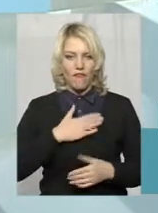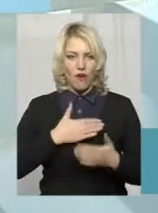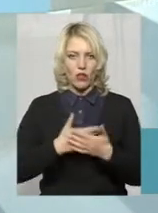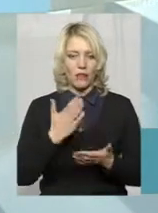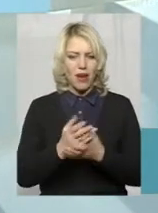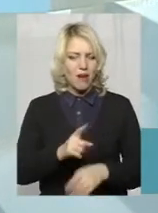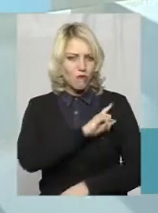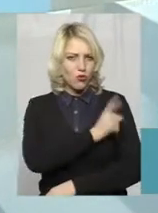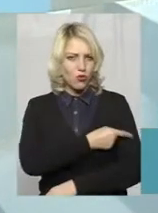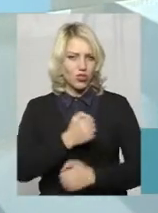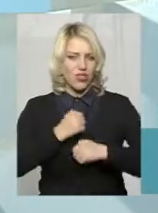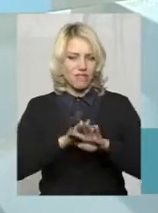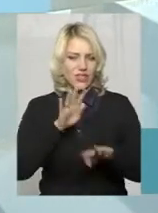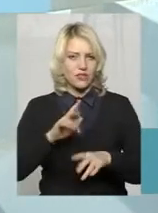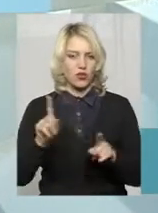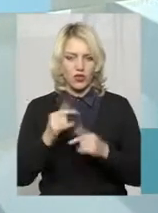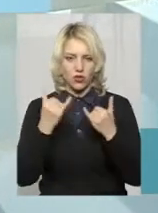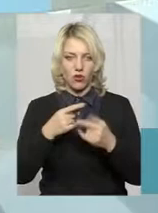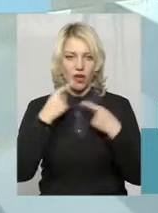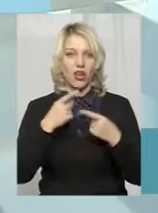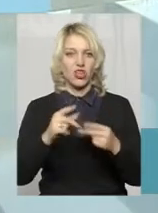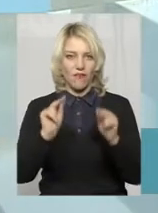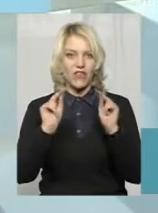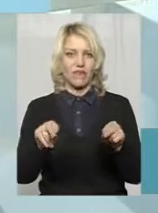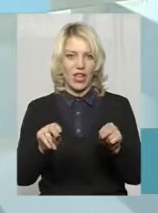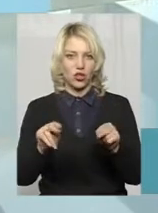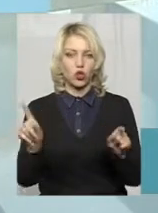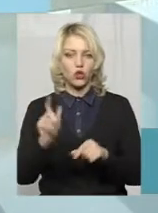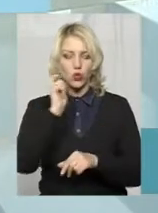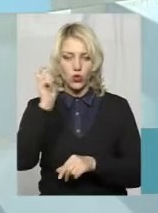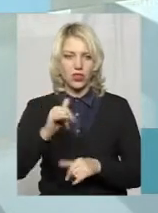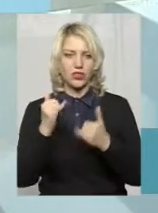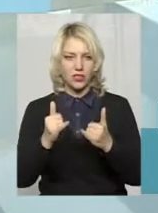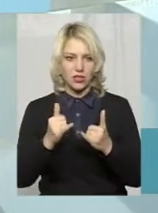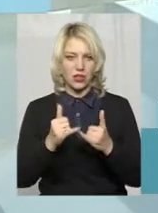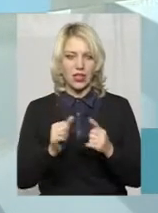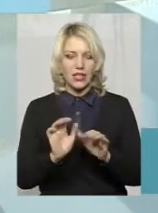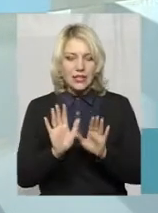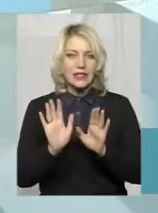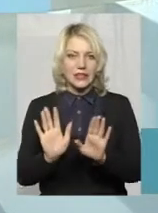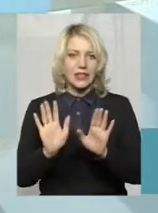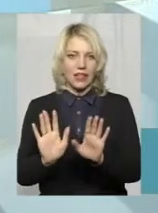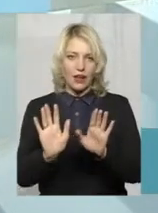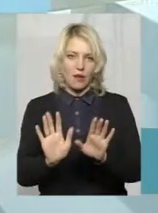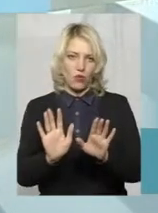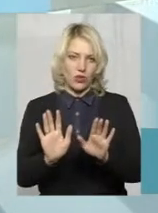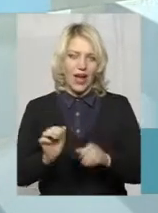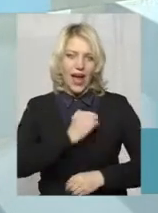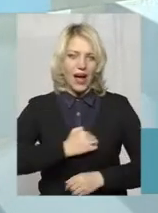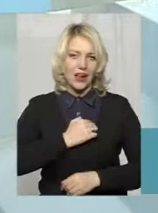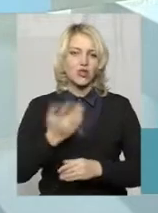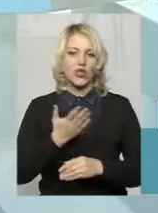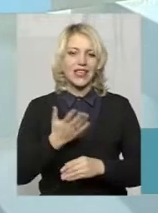військо, яке сьогодні каже відверто, що Україна сьогодні стримує агресора, який